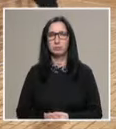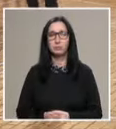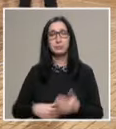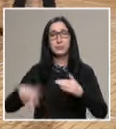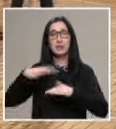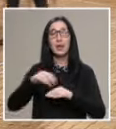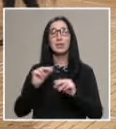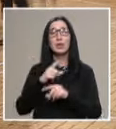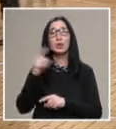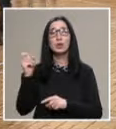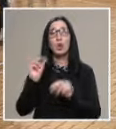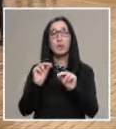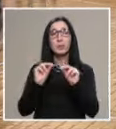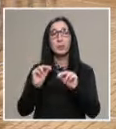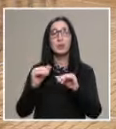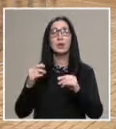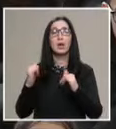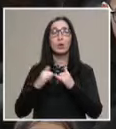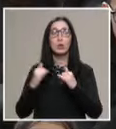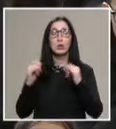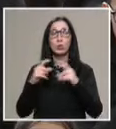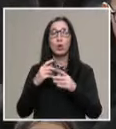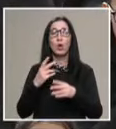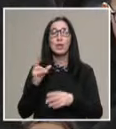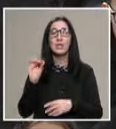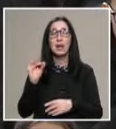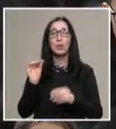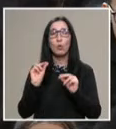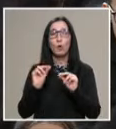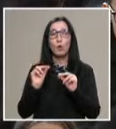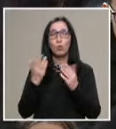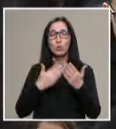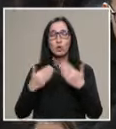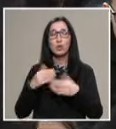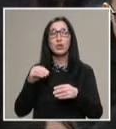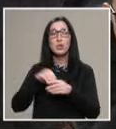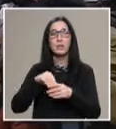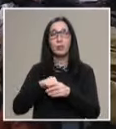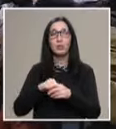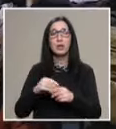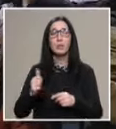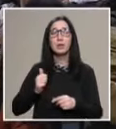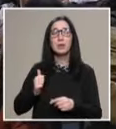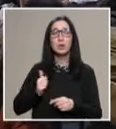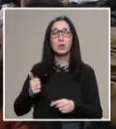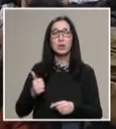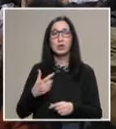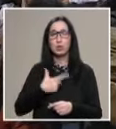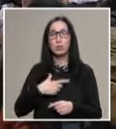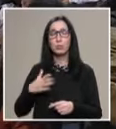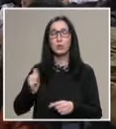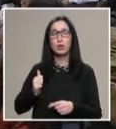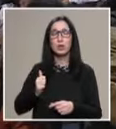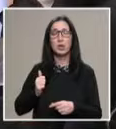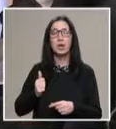Над 100 възпитаници на Русенското средно училище за европейски язици се включиха в обучението по самозащита, организирано